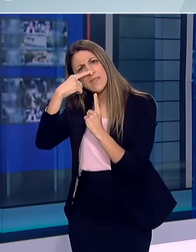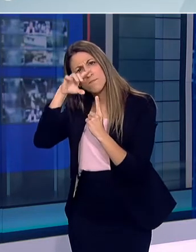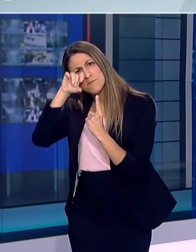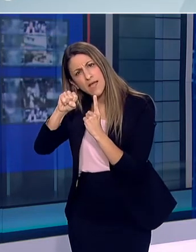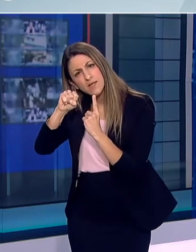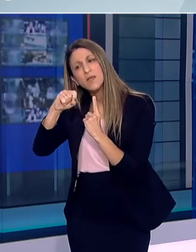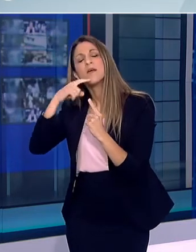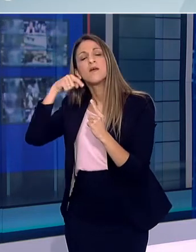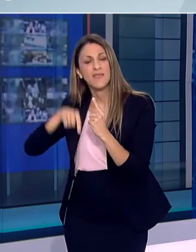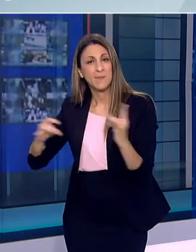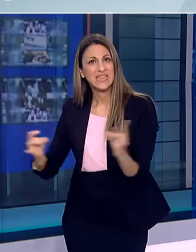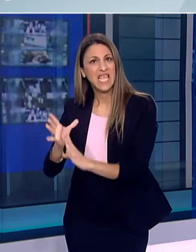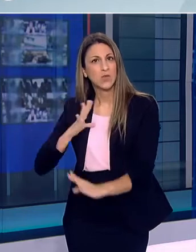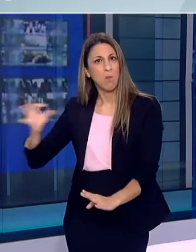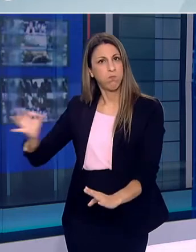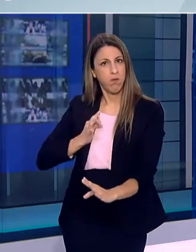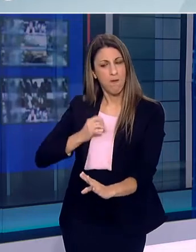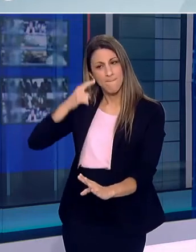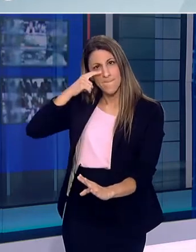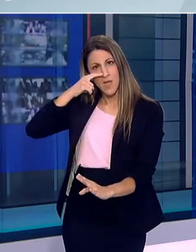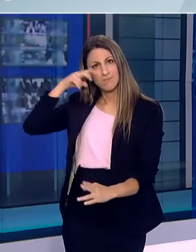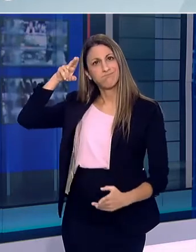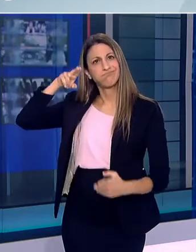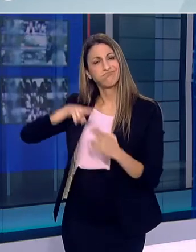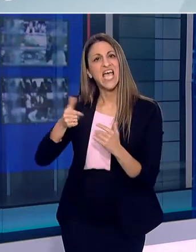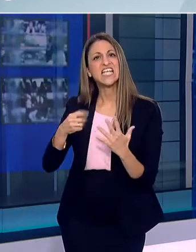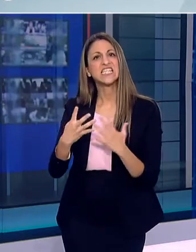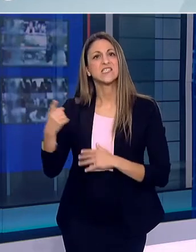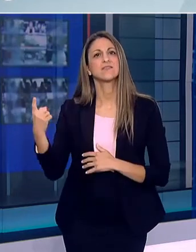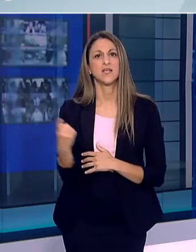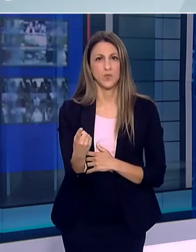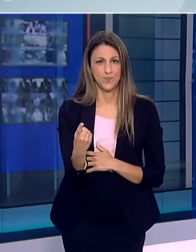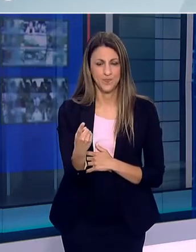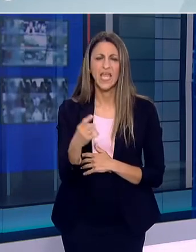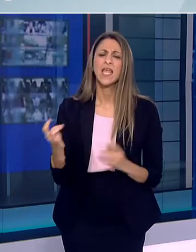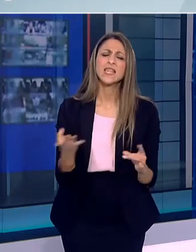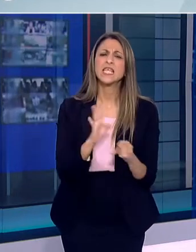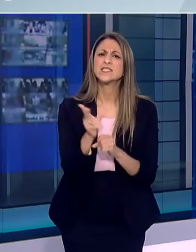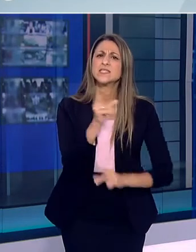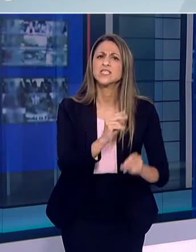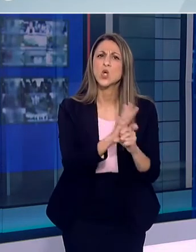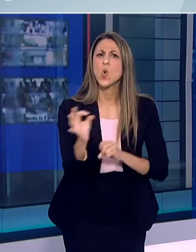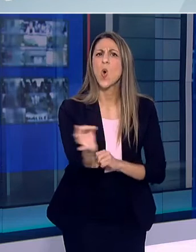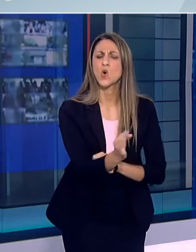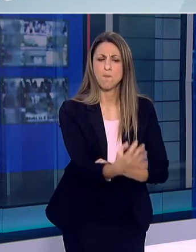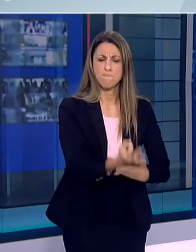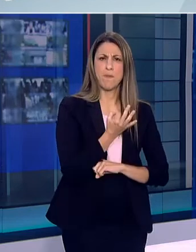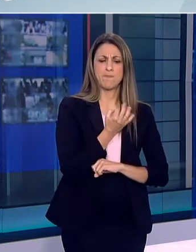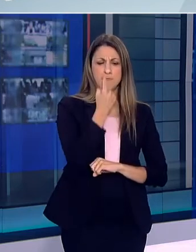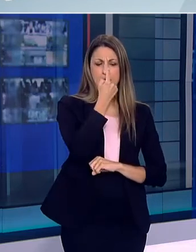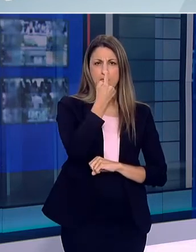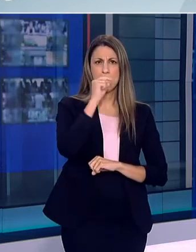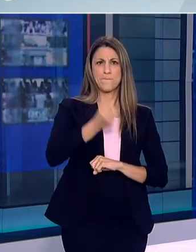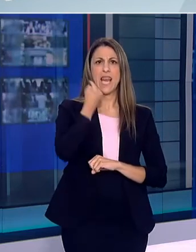σε διαταραχές της οσφρυσης σε 64% των ασθενών. Οι κορονοοί γενικότερα προσβάλλουν το οσφρυτικό επιθύλιο